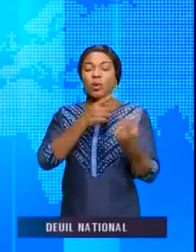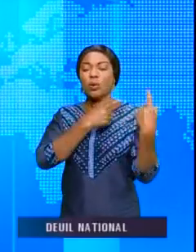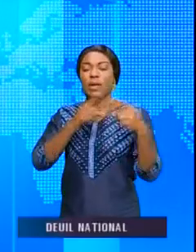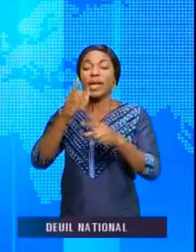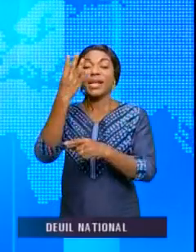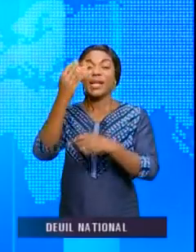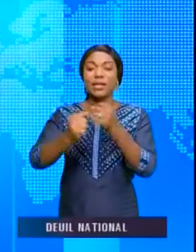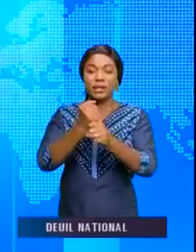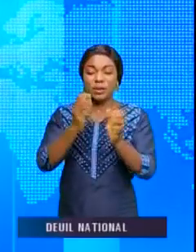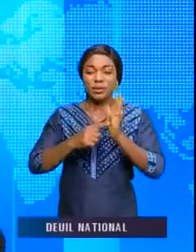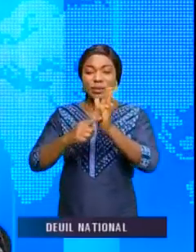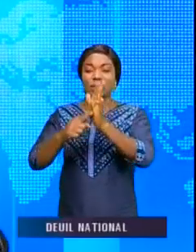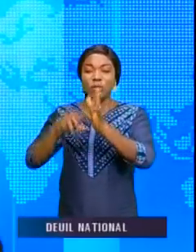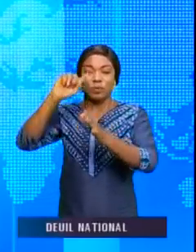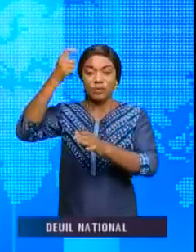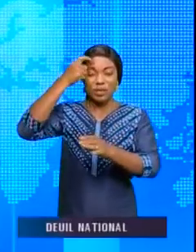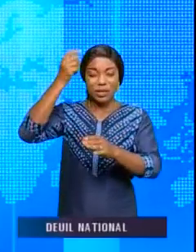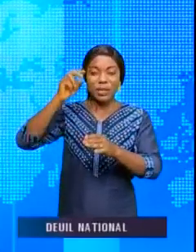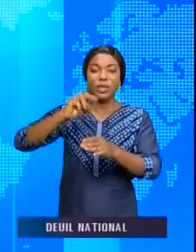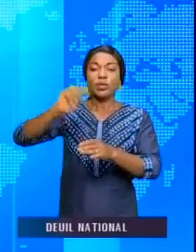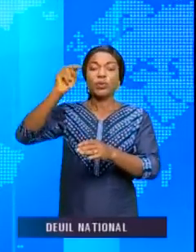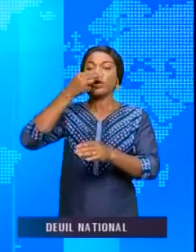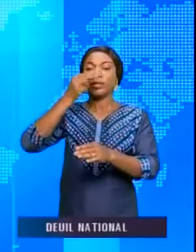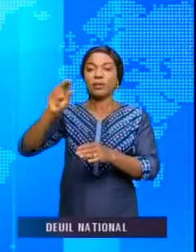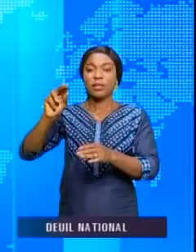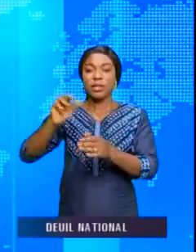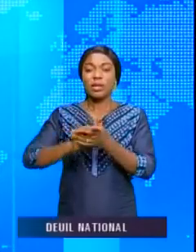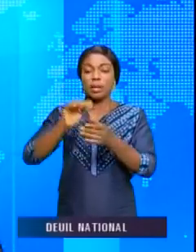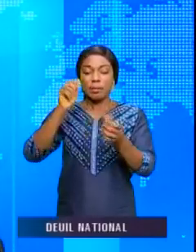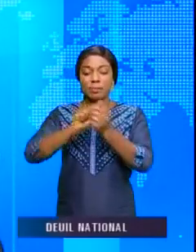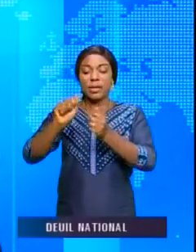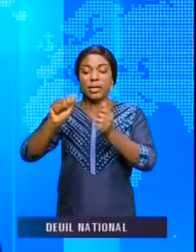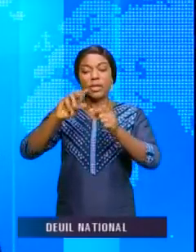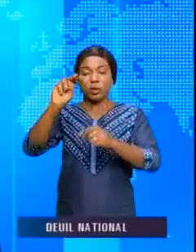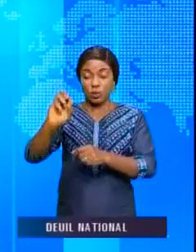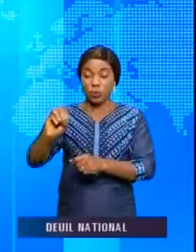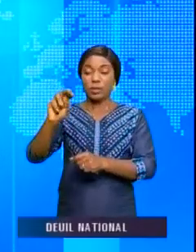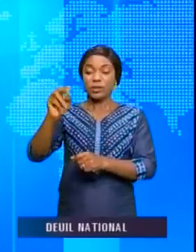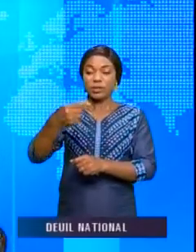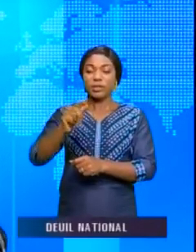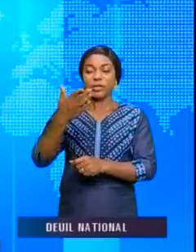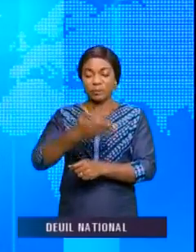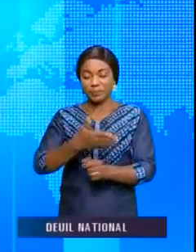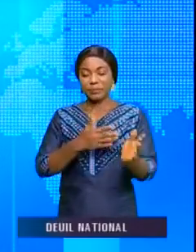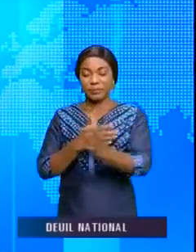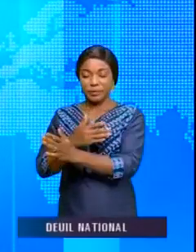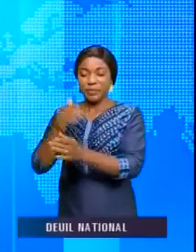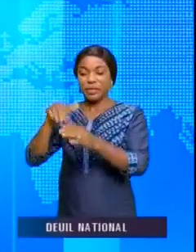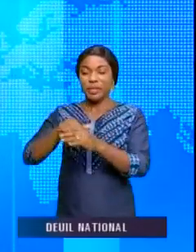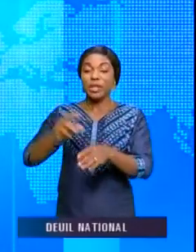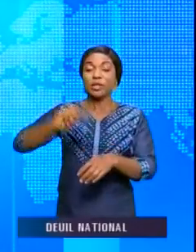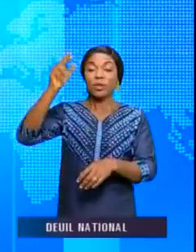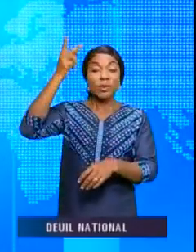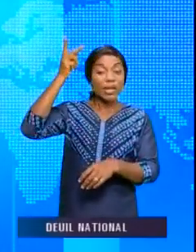présenté au gouverneur du Nord-Kivu par le programme Huawei. Dans le Okatanga, les travaux sur la route Lubumbashi-Kipushi